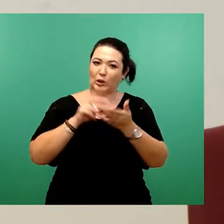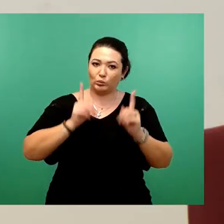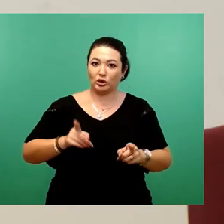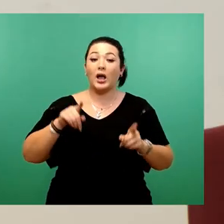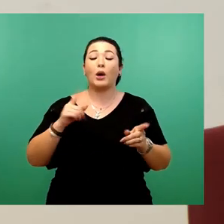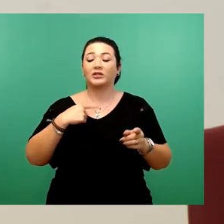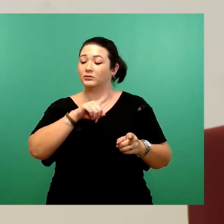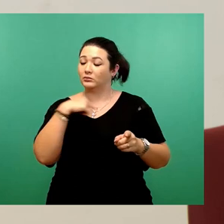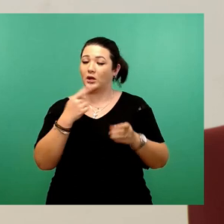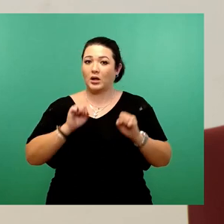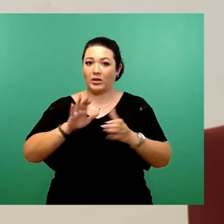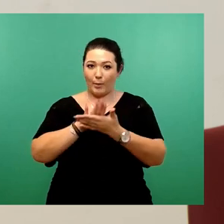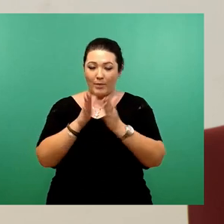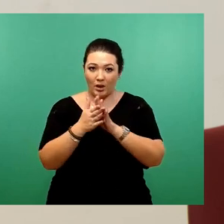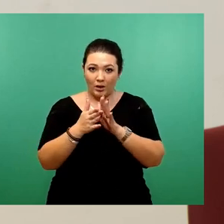Bitte?